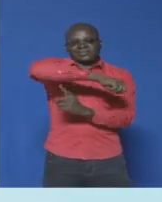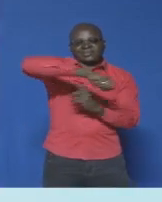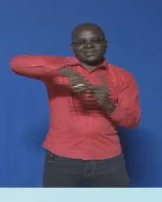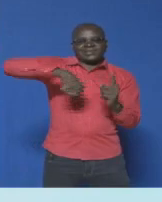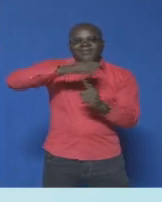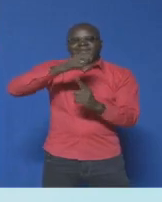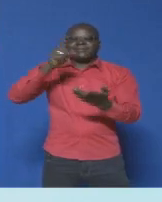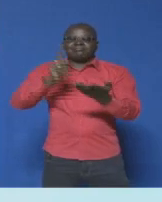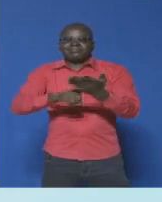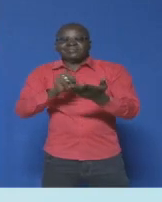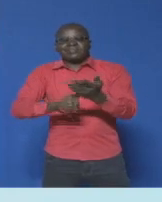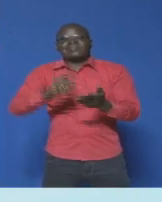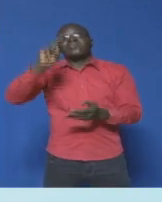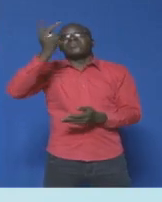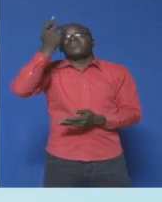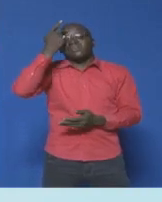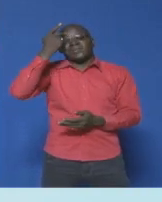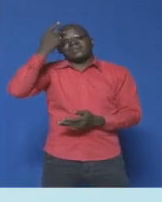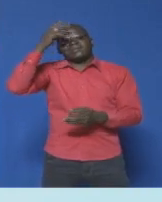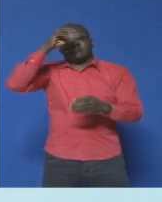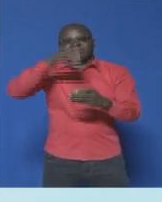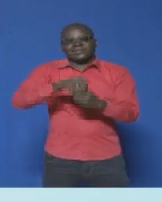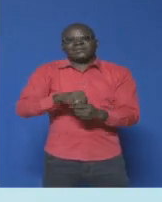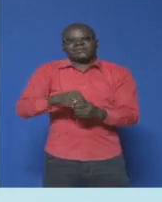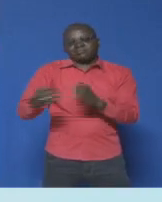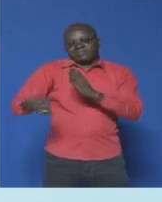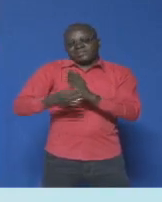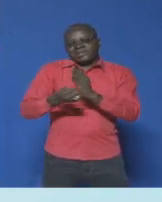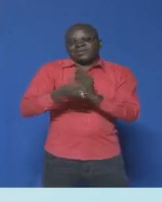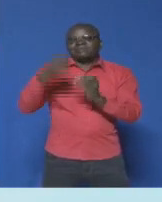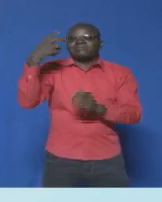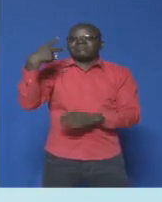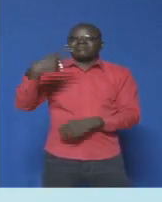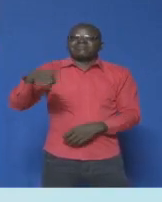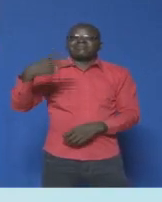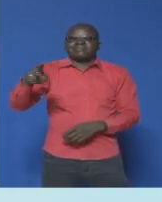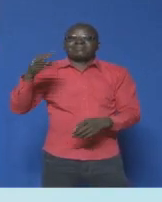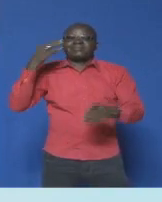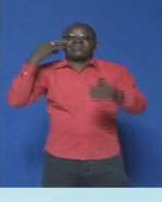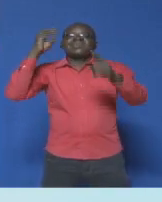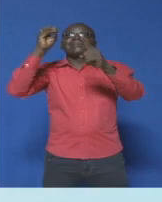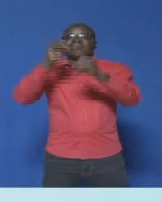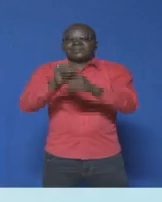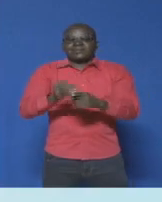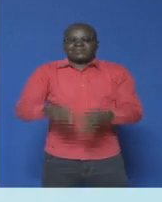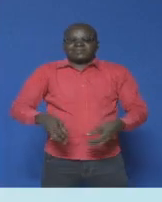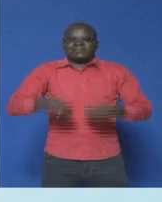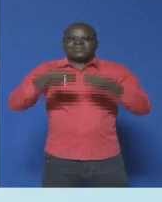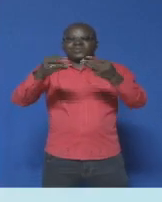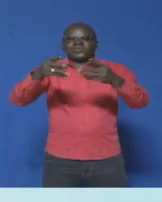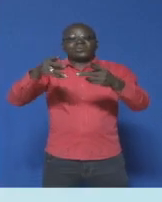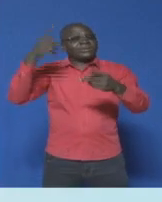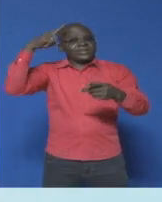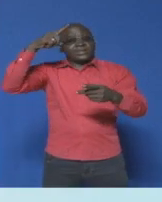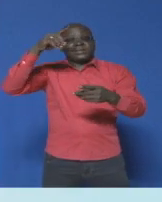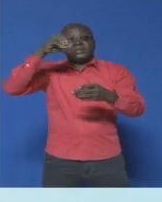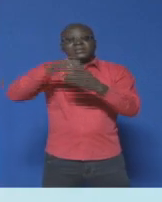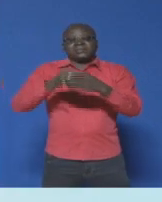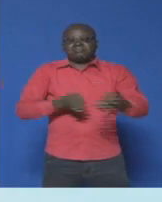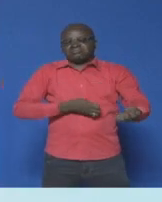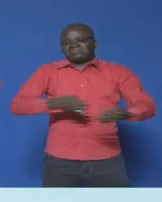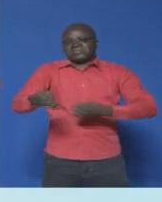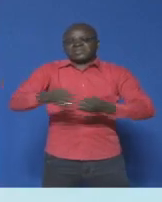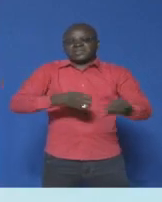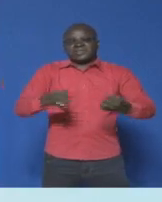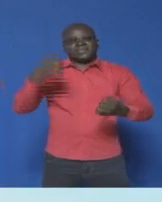politique en cours sur l'économie verte. Le but de la manœuvre, c'est d'offrir une plateforme d'échange aux décideurs